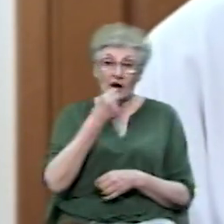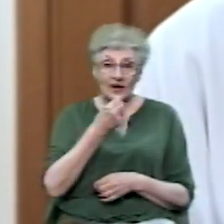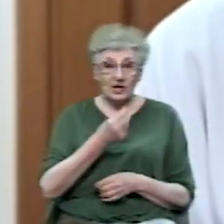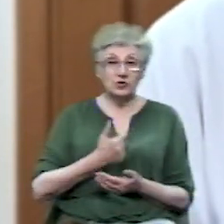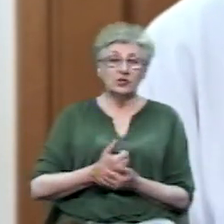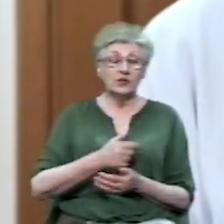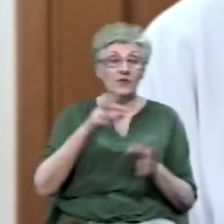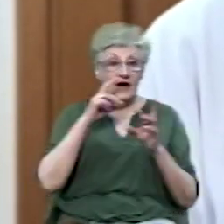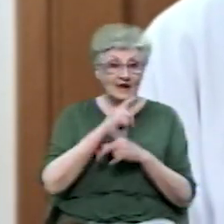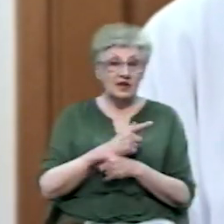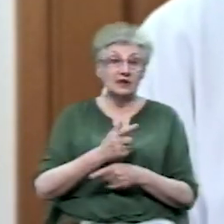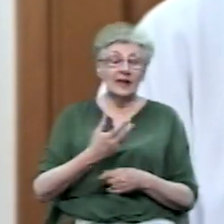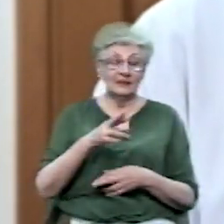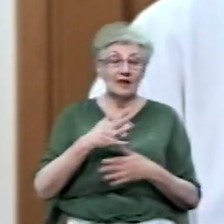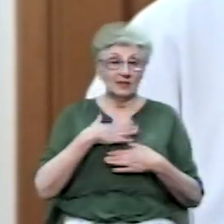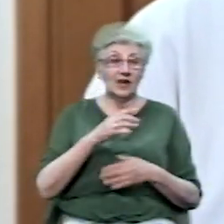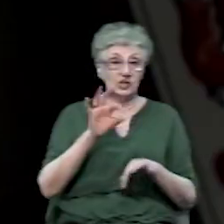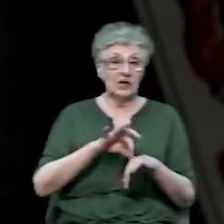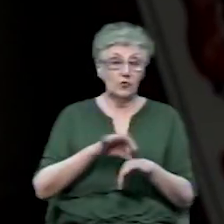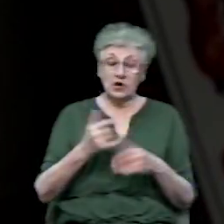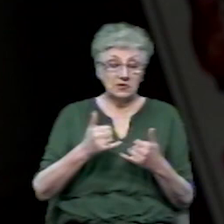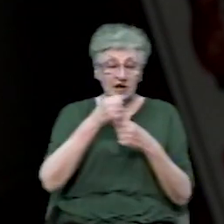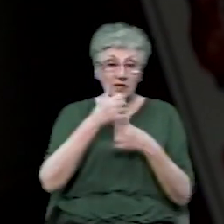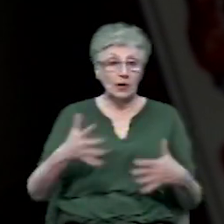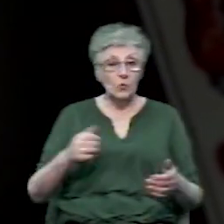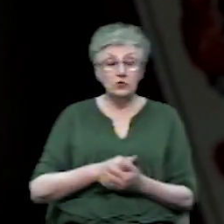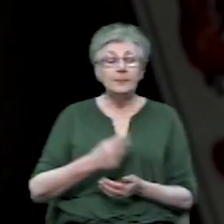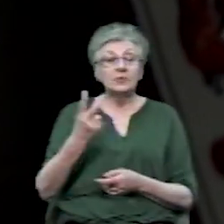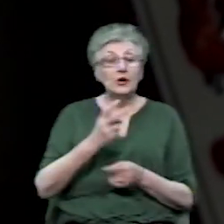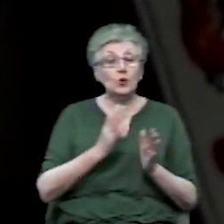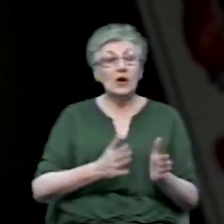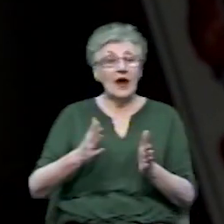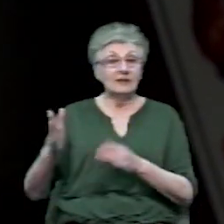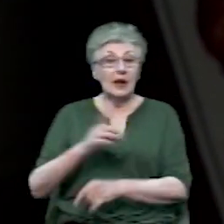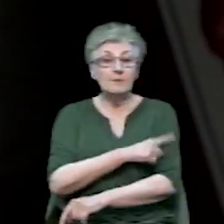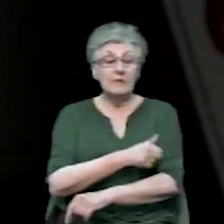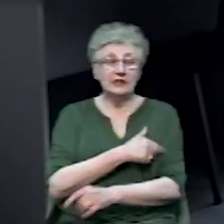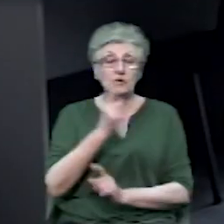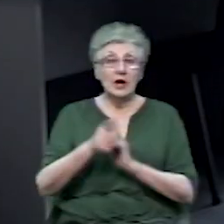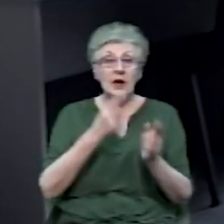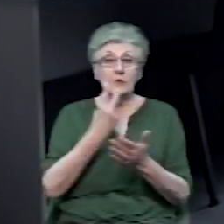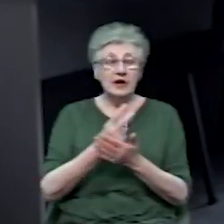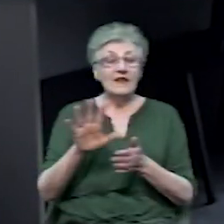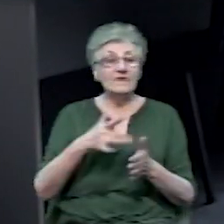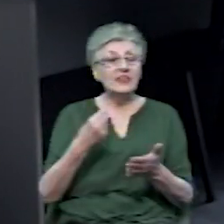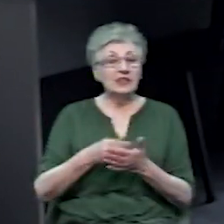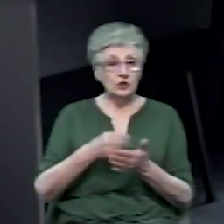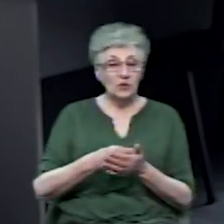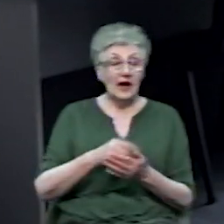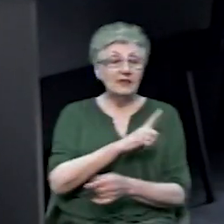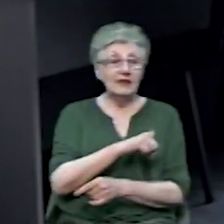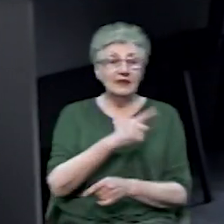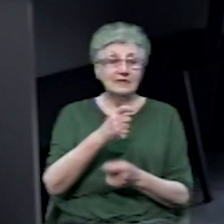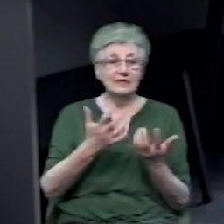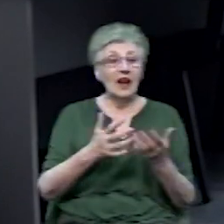ліки для наших пацієнтів, зараз ми не можемо. Другий етап медреформи передбачає фінансування лікарень за надані послуги, а не